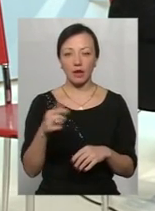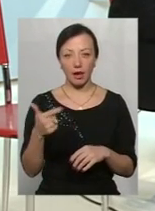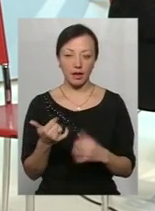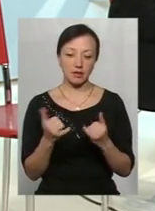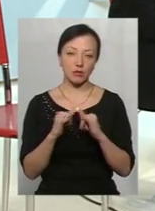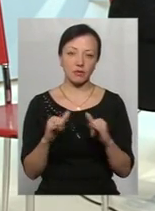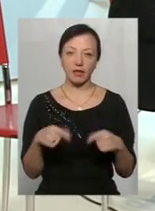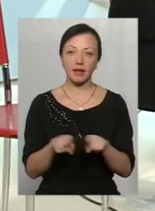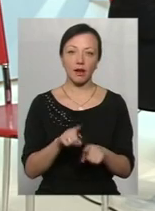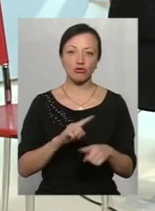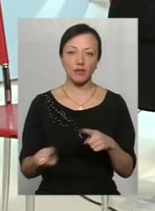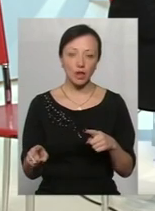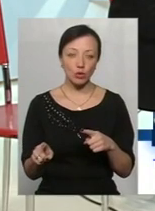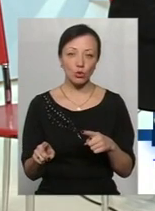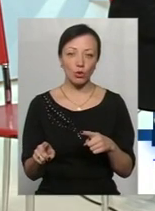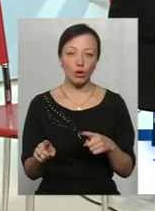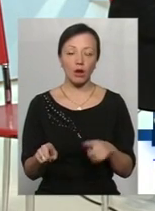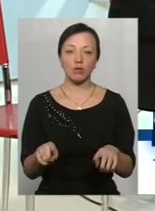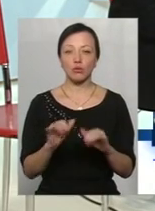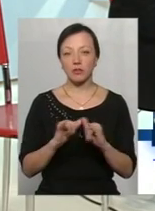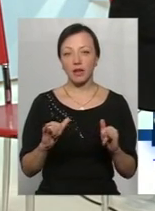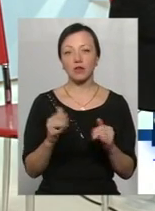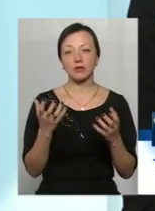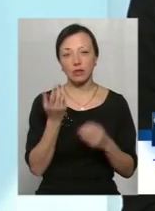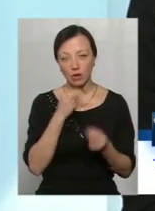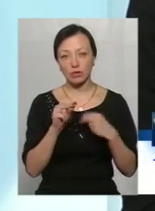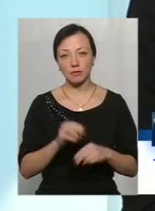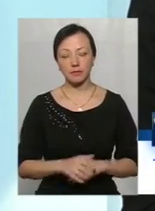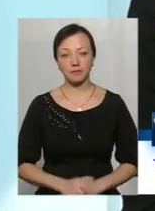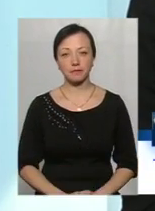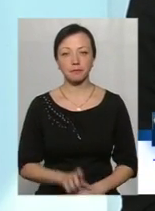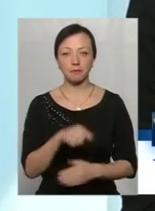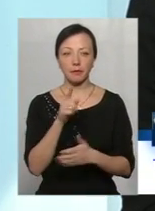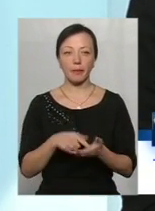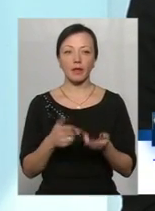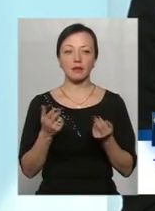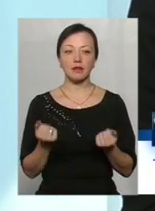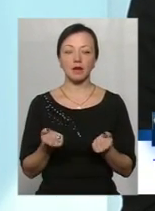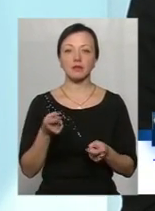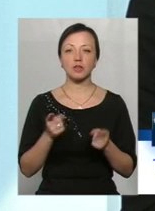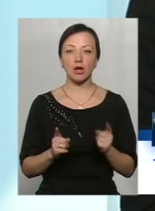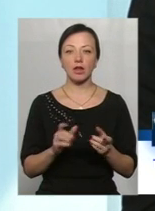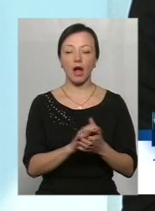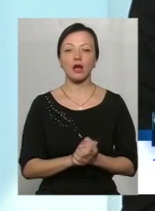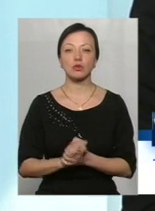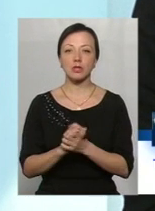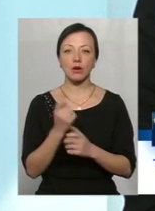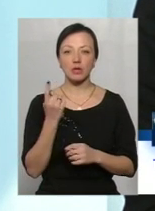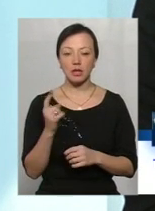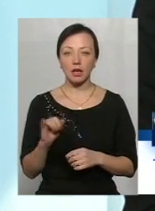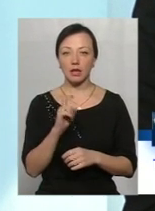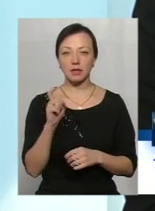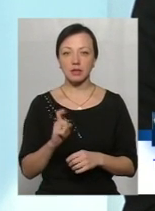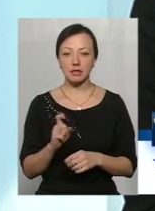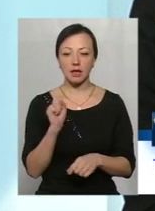розвивається не так швидко, щоб вона розвивалася швидше. Так, звичайно, одна з